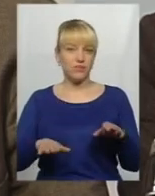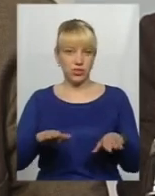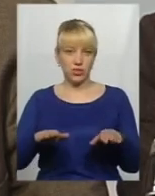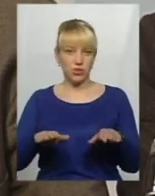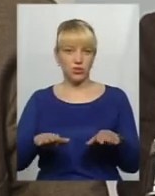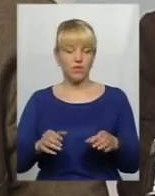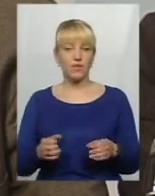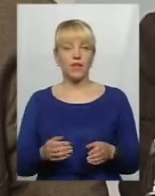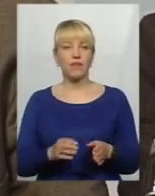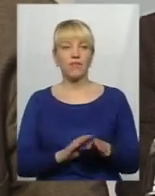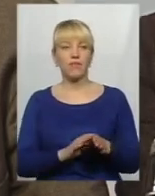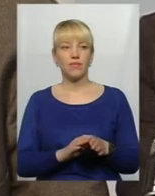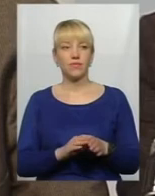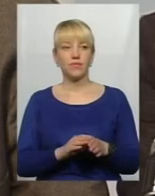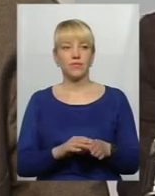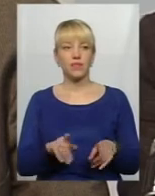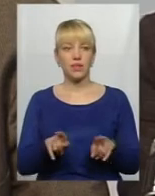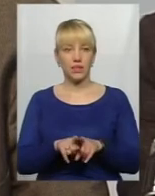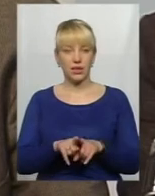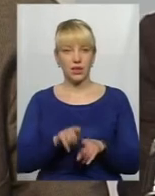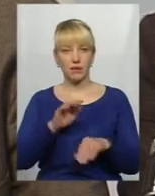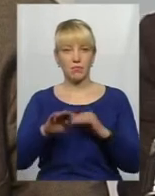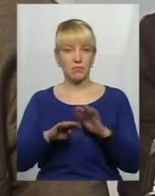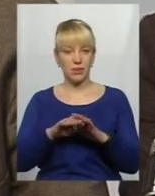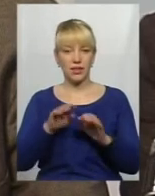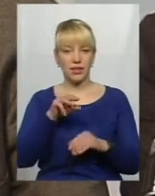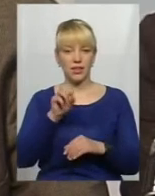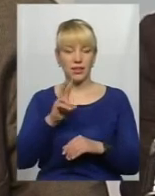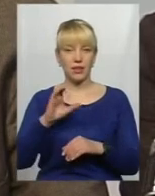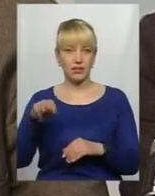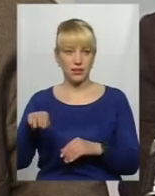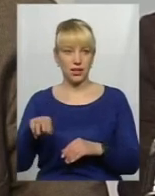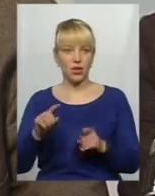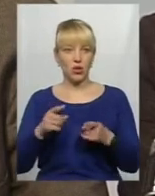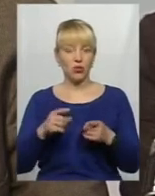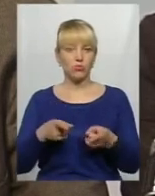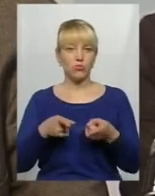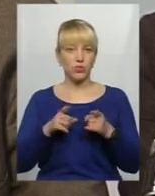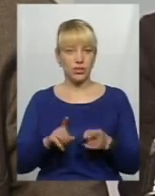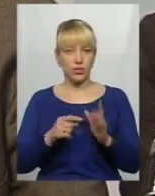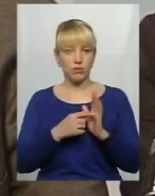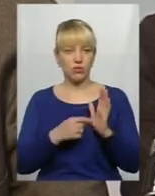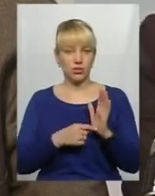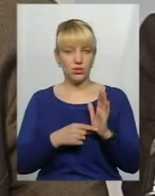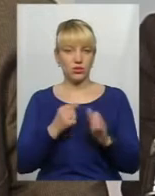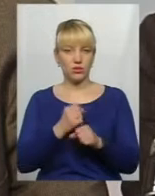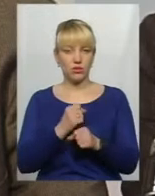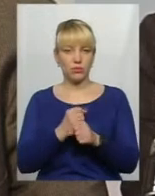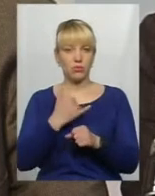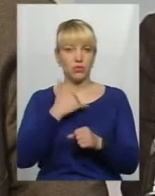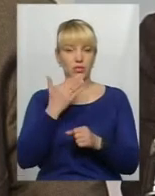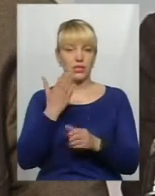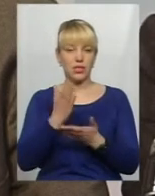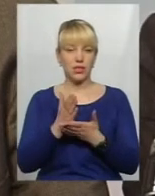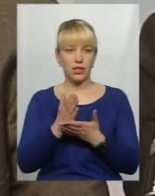витримано. Ось такий підтекст, тому що дійсно навіть поділ зроблено, є в нас тепер